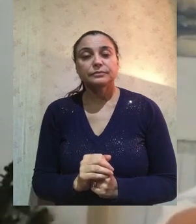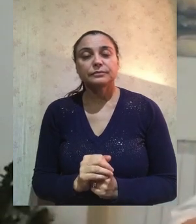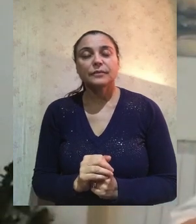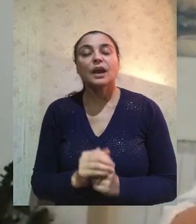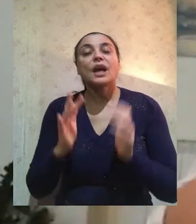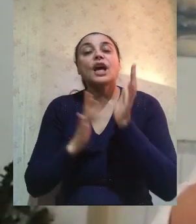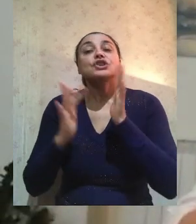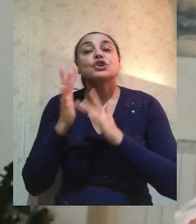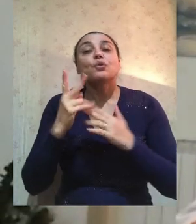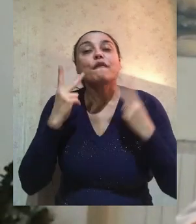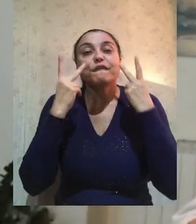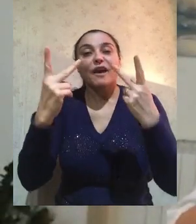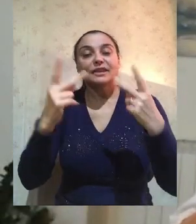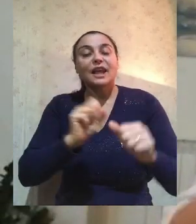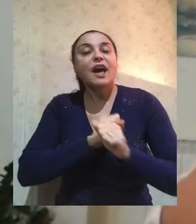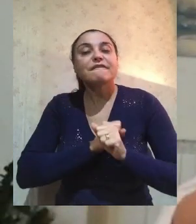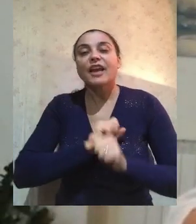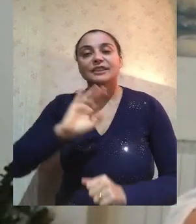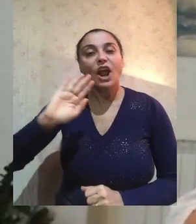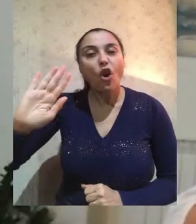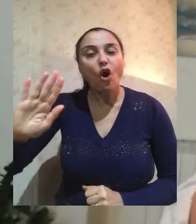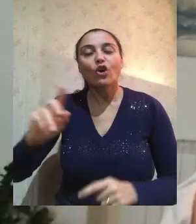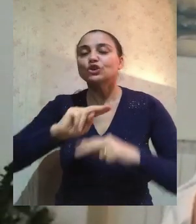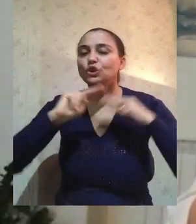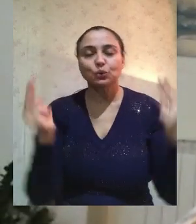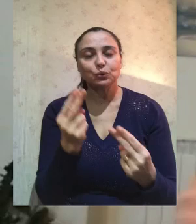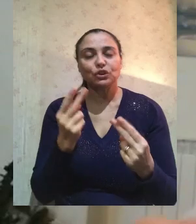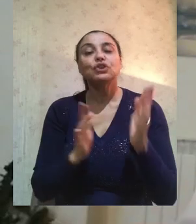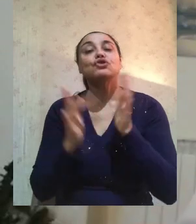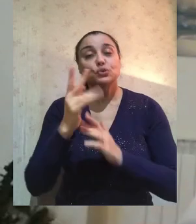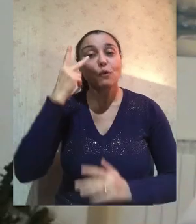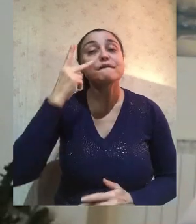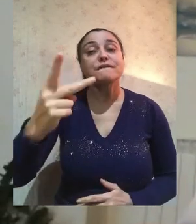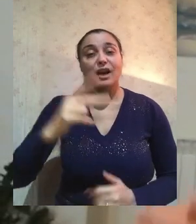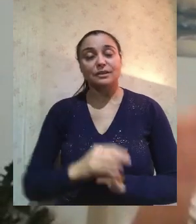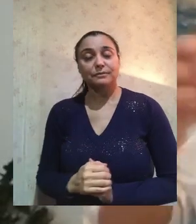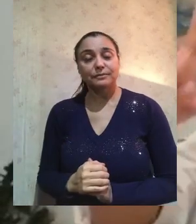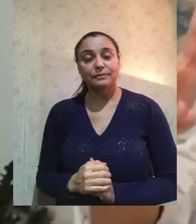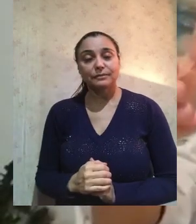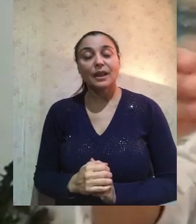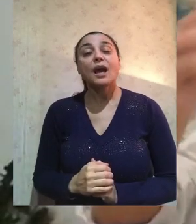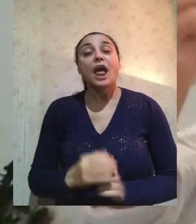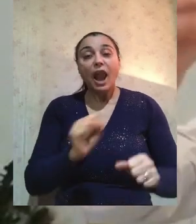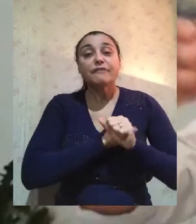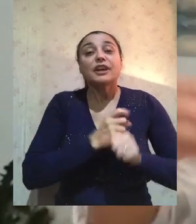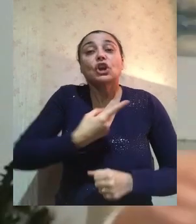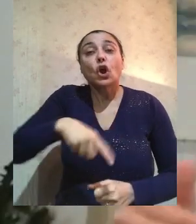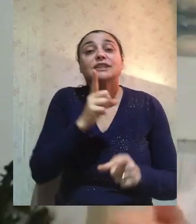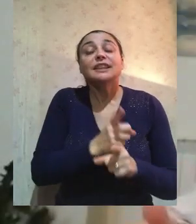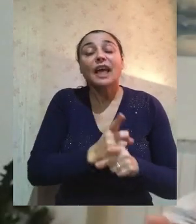indizio di fede, ha visto le opere che sono accompagnate, che